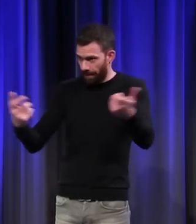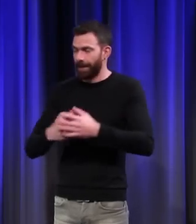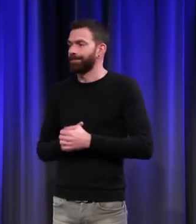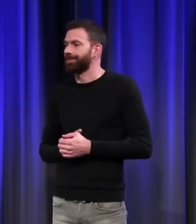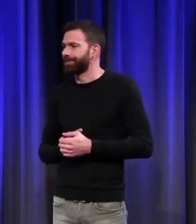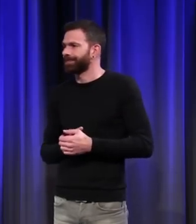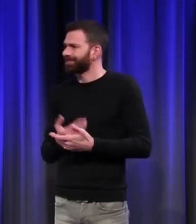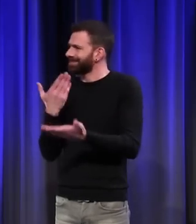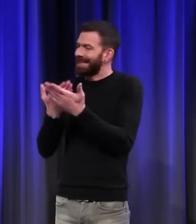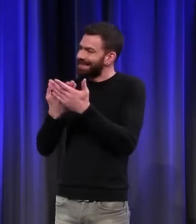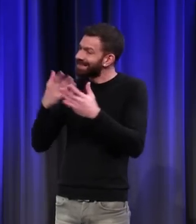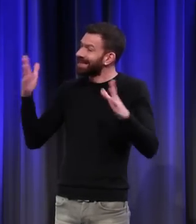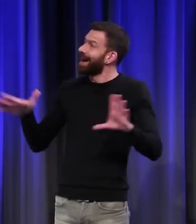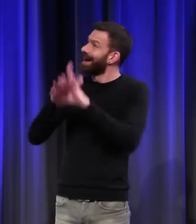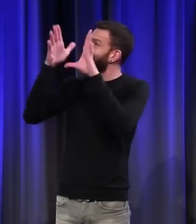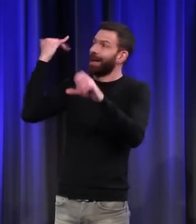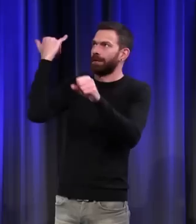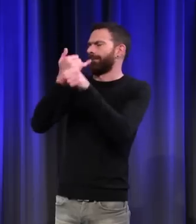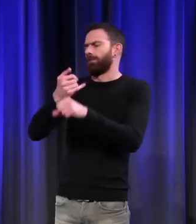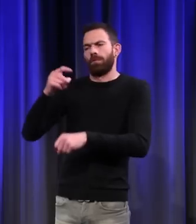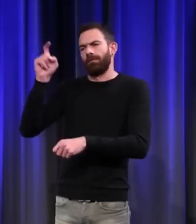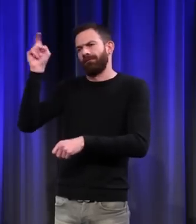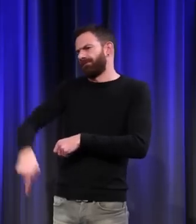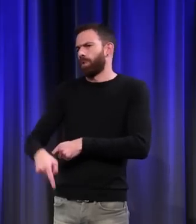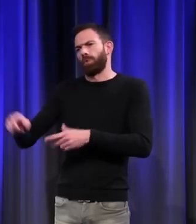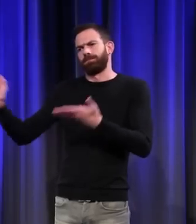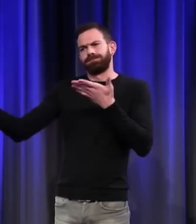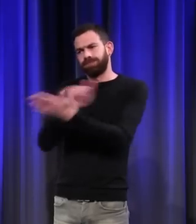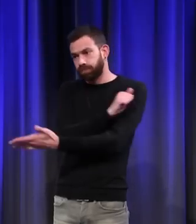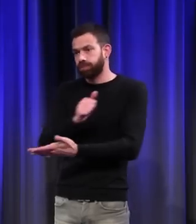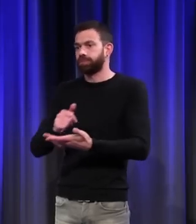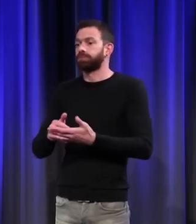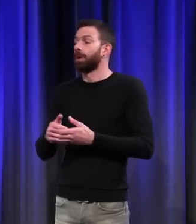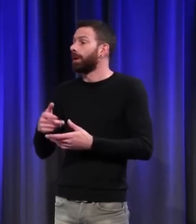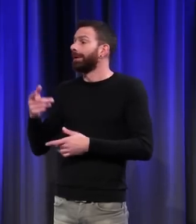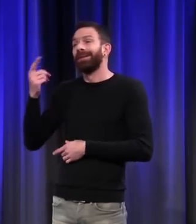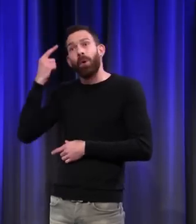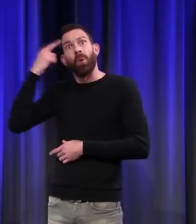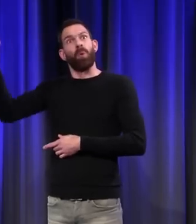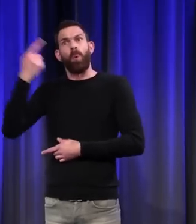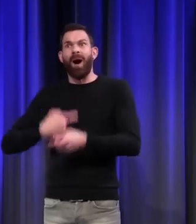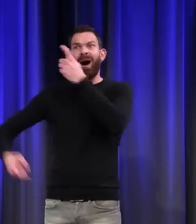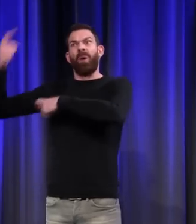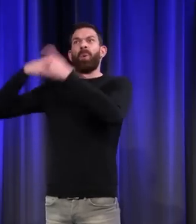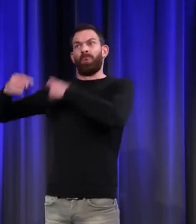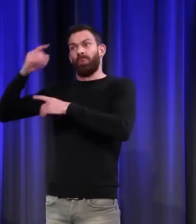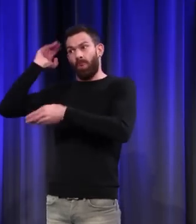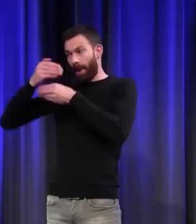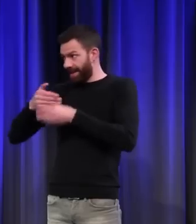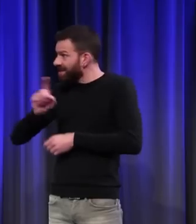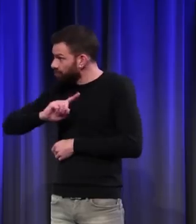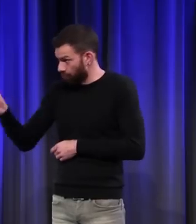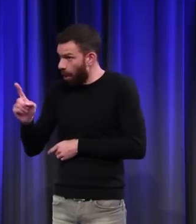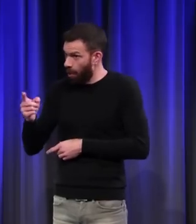il faut absolument corriger cette idée. On se croirait revenu au Moyen Âge. Il faudrait dire, chaque fois qu'on entend quelque chose d'épouvantable, on se croirait